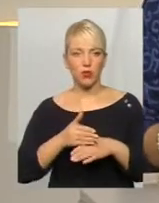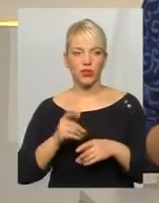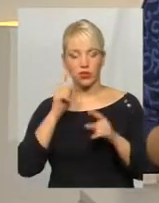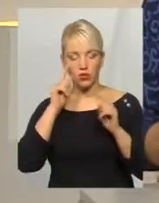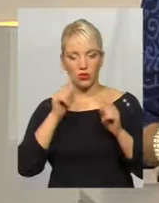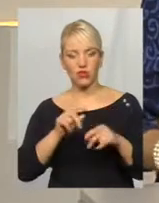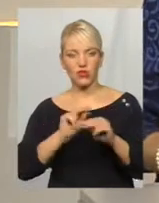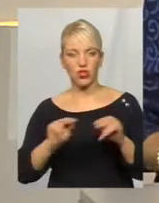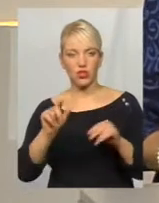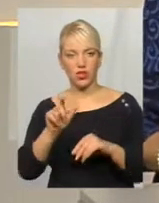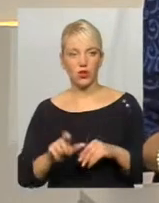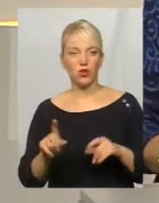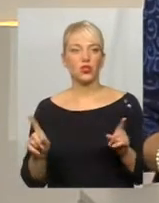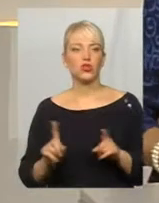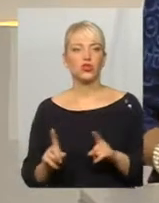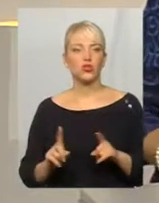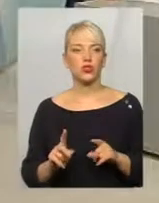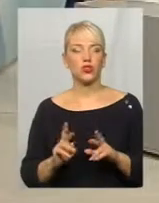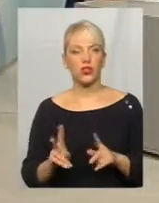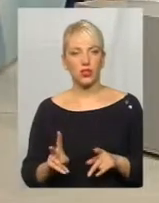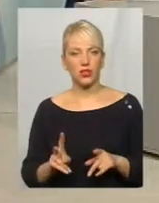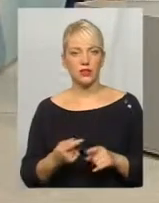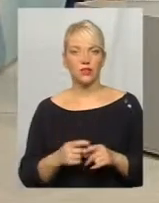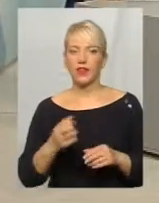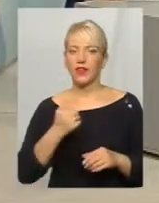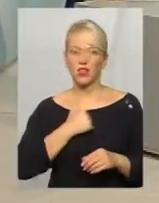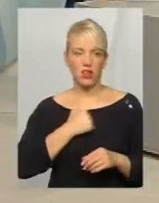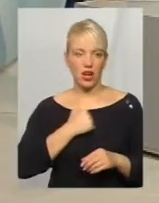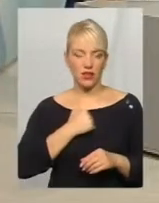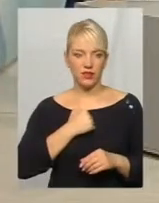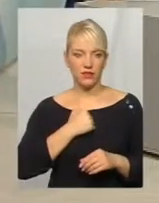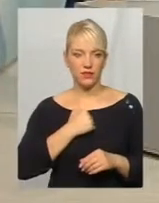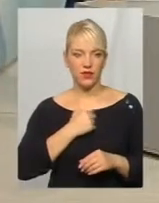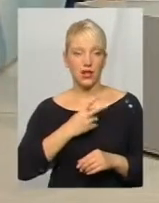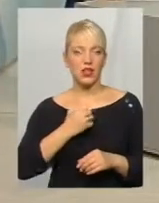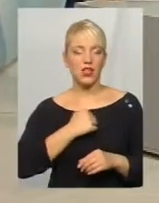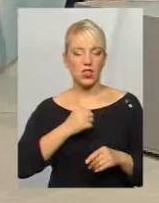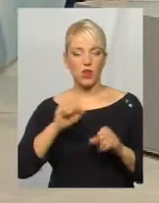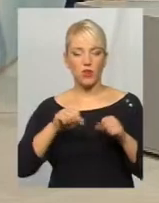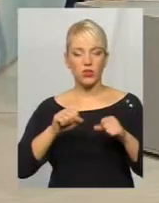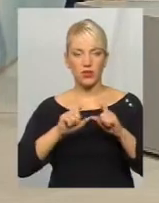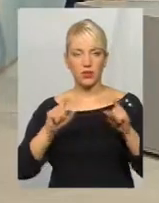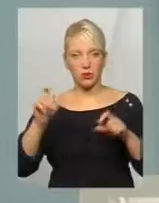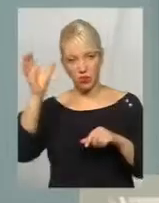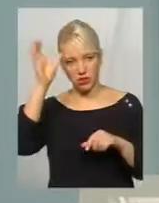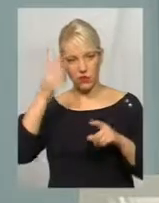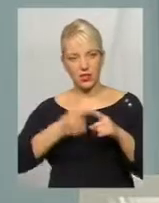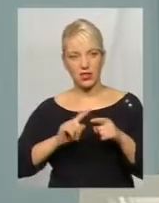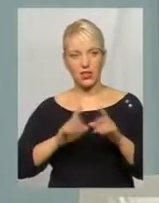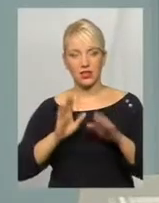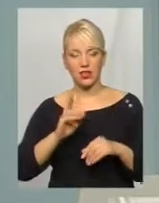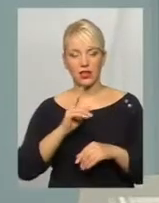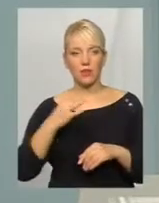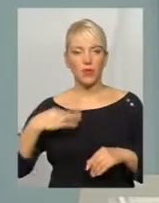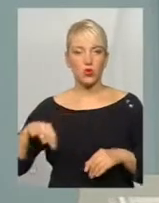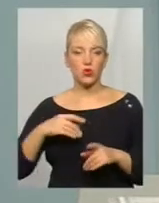зорієнтуватися вчителю? На жаль, можливості департаменту освіти це лише курсова